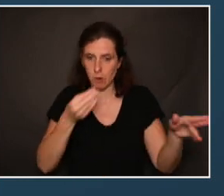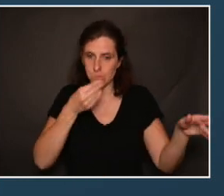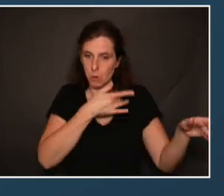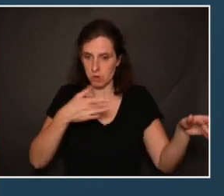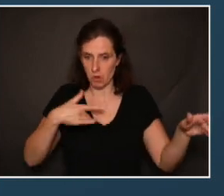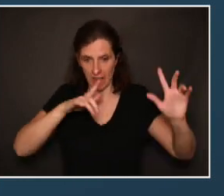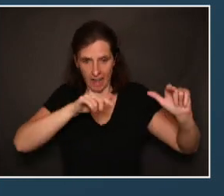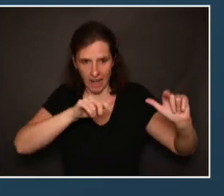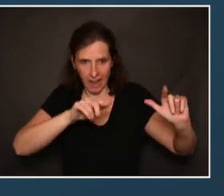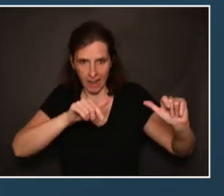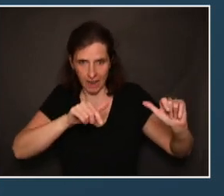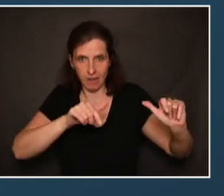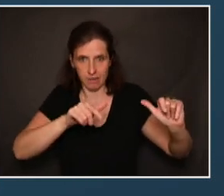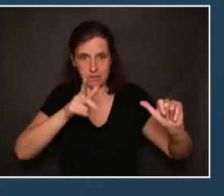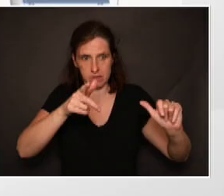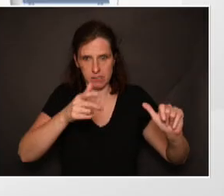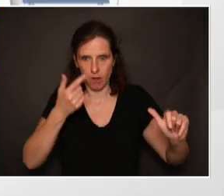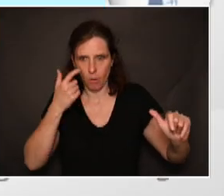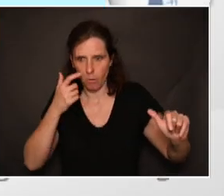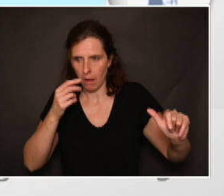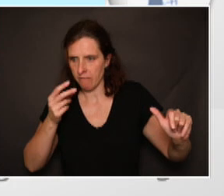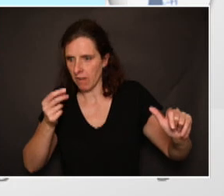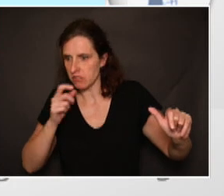santé, voire même que l'on se fragilise.